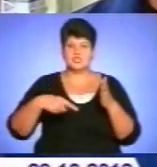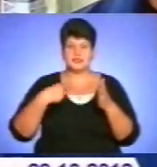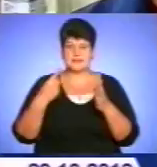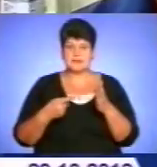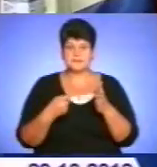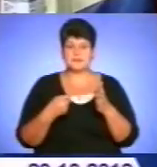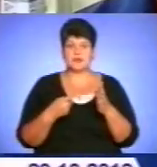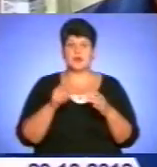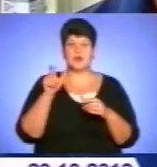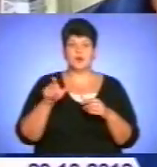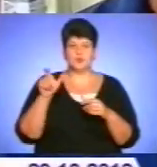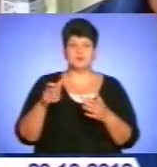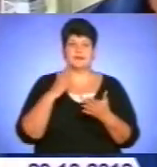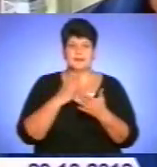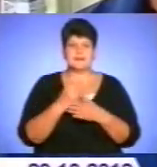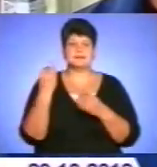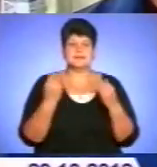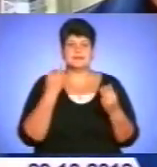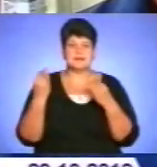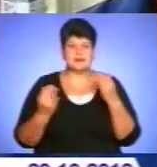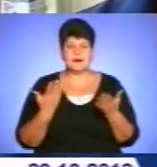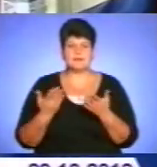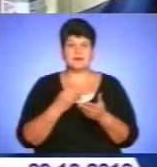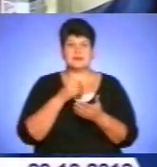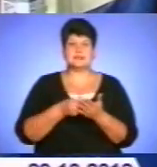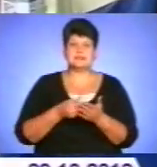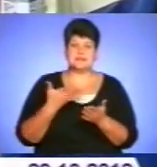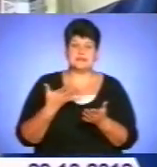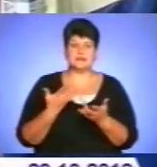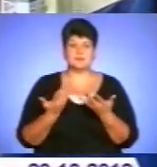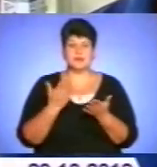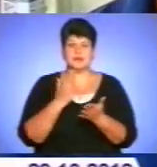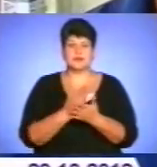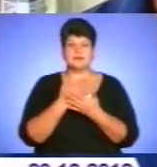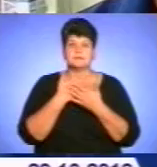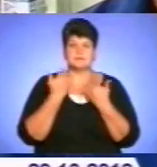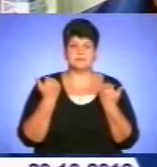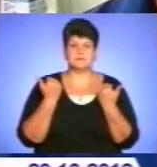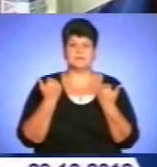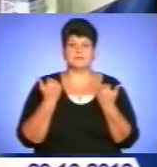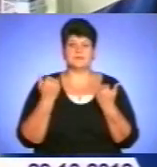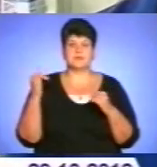Тобто люди є, цікавляться і цінами, і наявністю шини, і